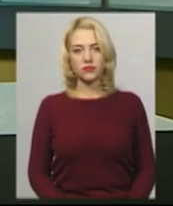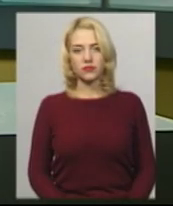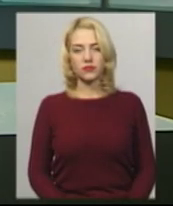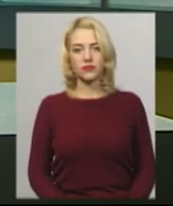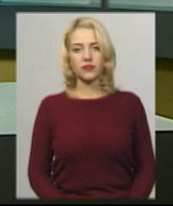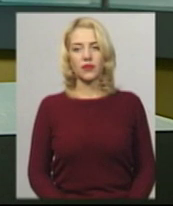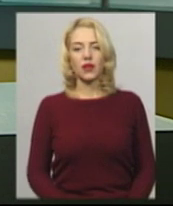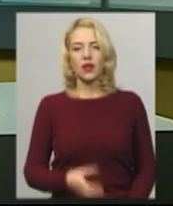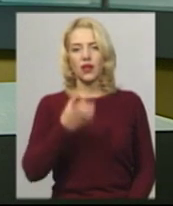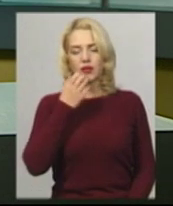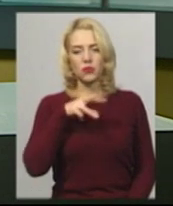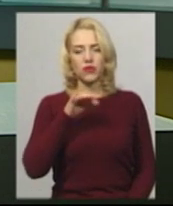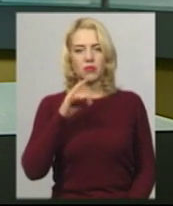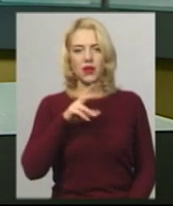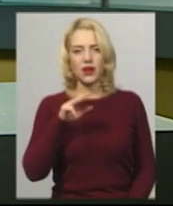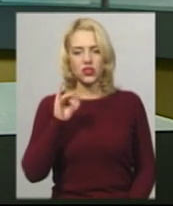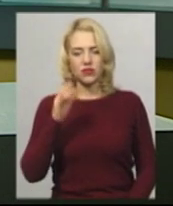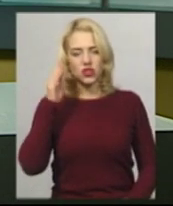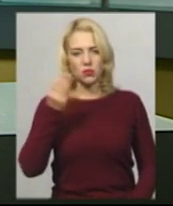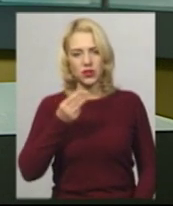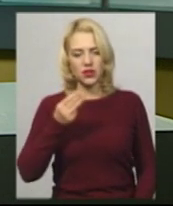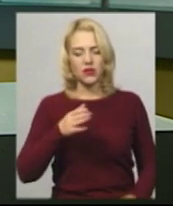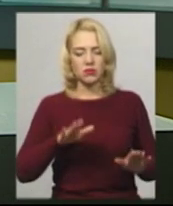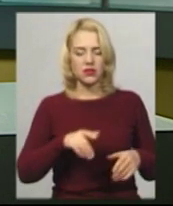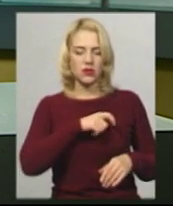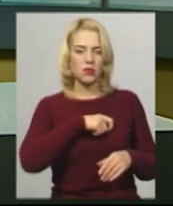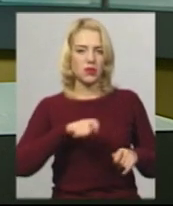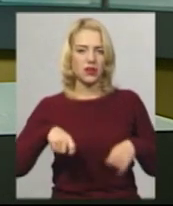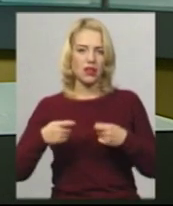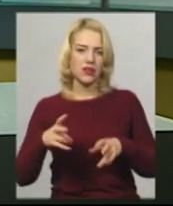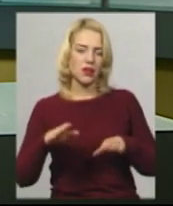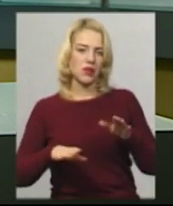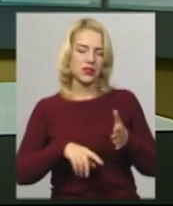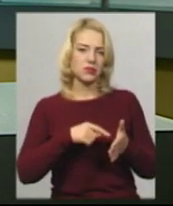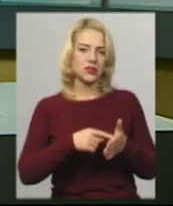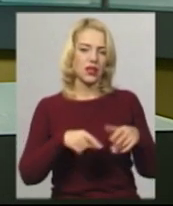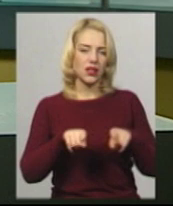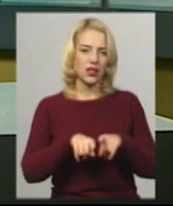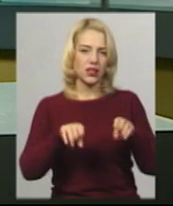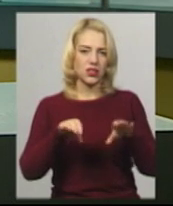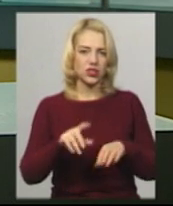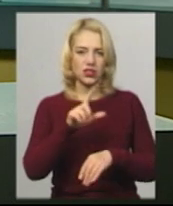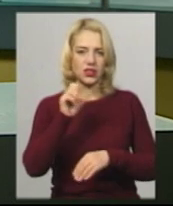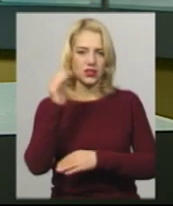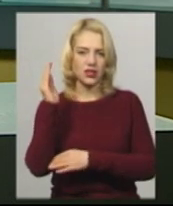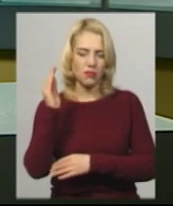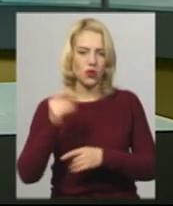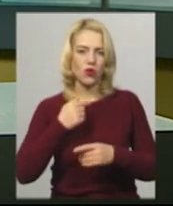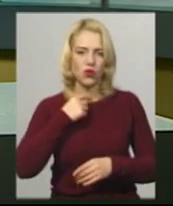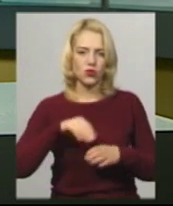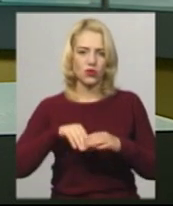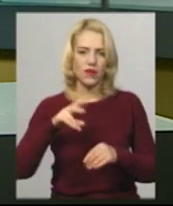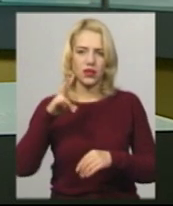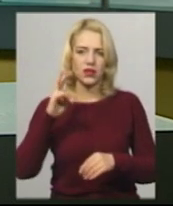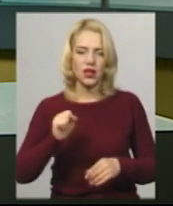Теплові мережі у Шепетівці місцеві депутати передали на баланс місту. За таке рішення обранці сьогодні проголосували на